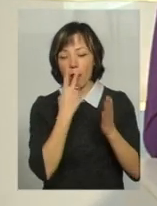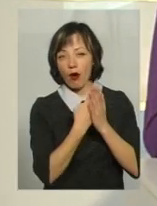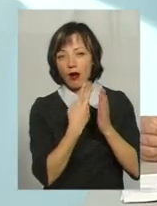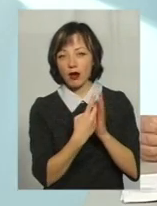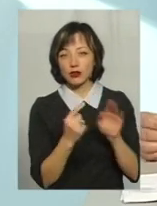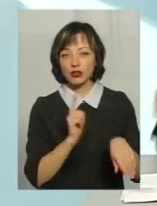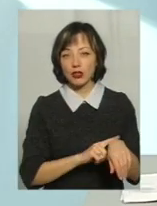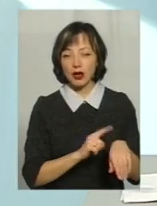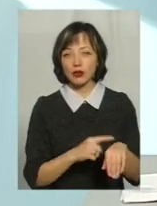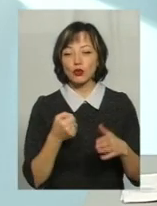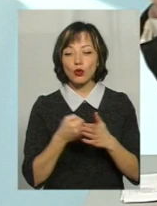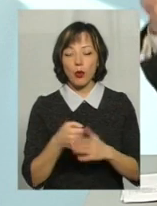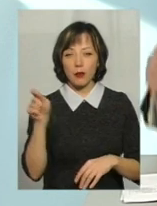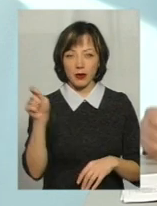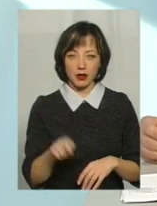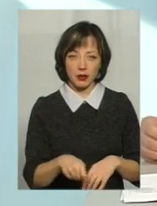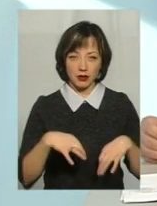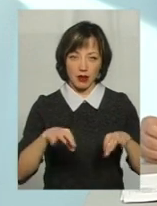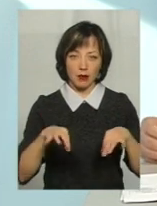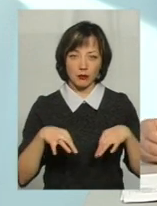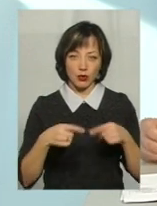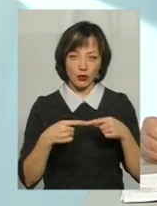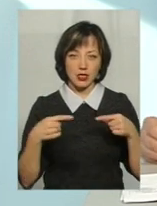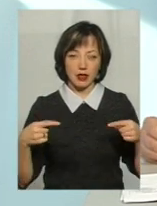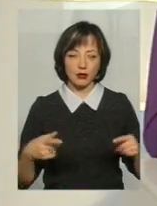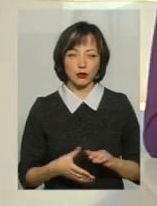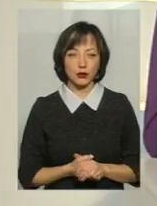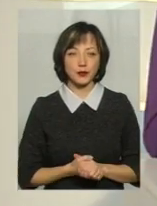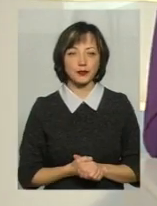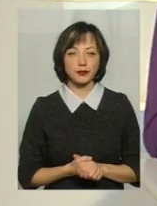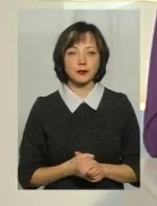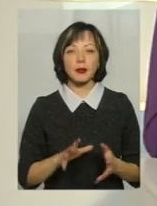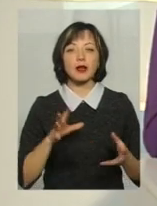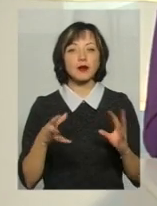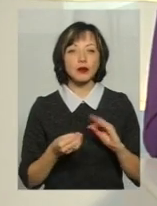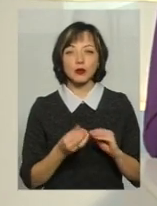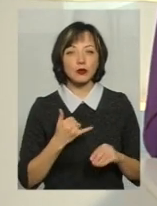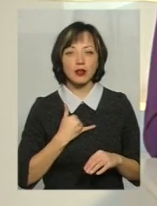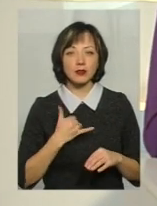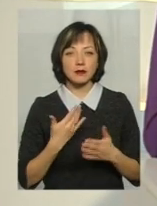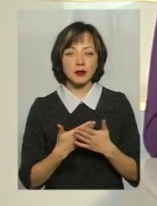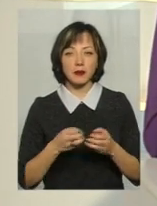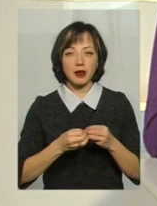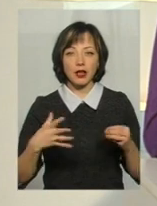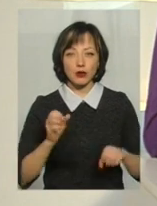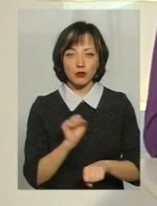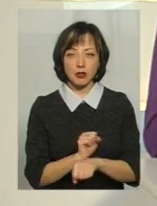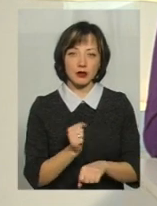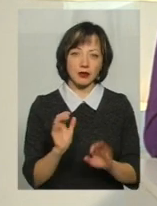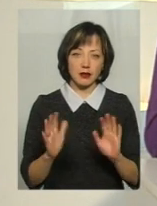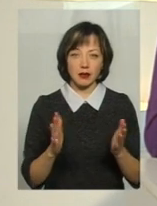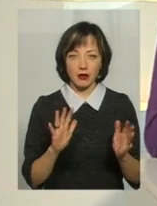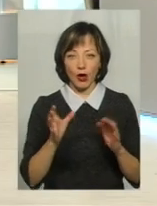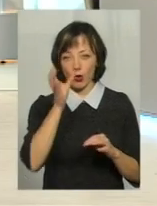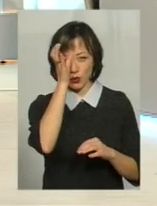до підбуття транспортного засобу. Ну, і у підсумку у нас там всього 15 зупинок більш-менш таких